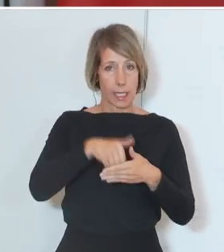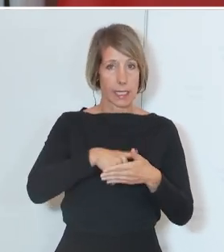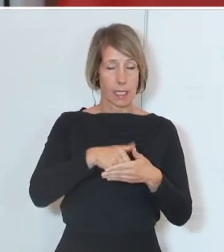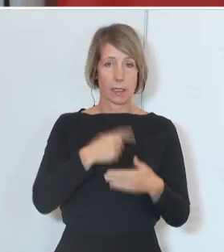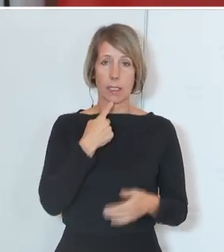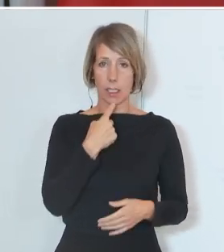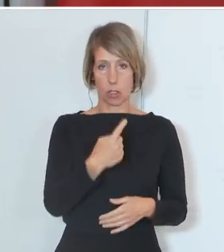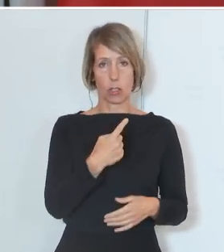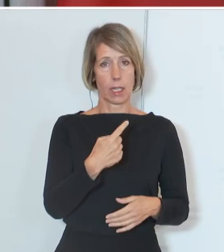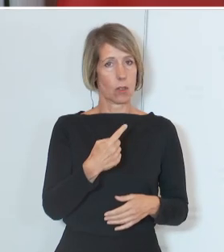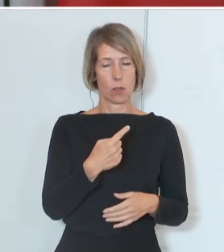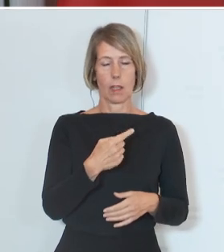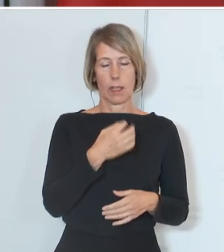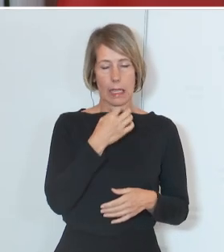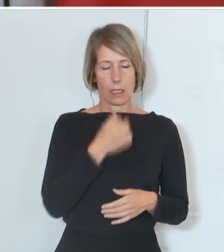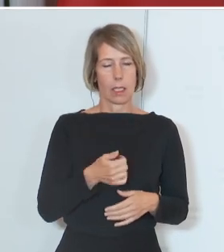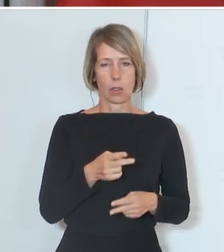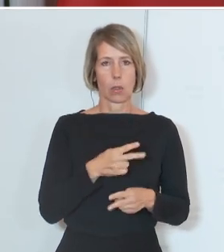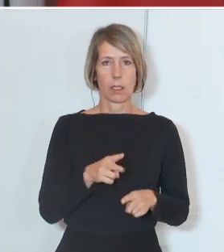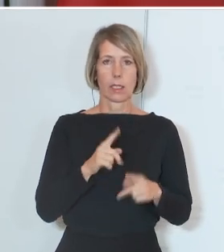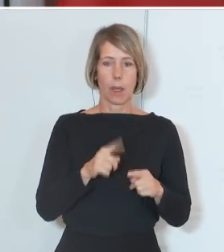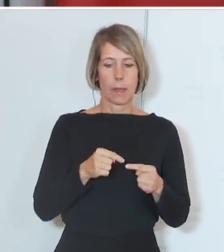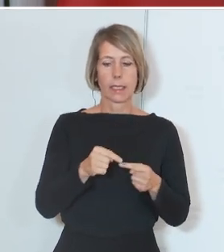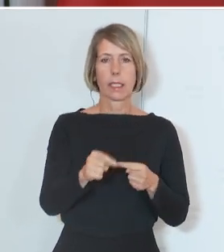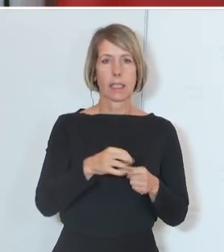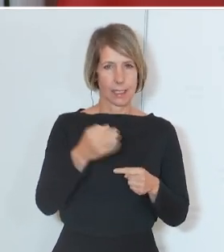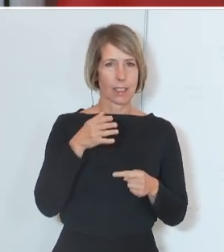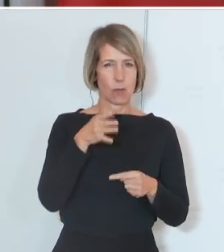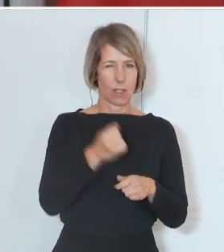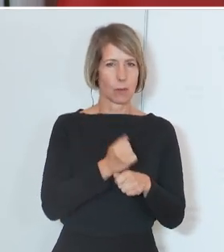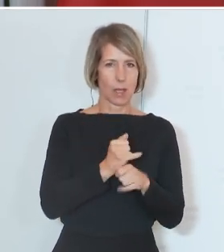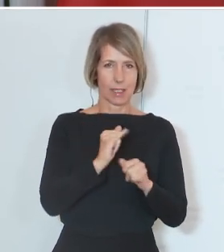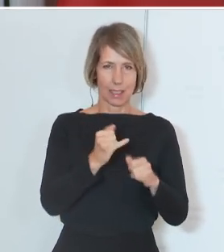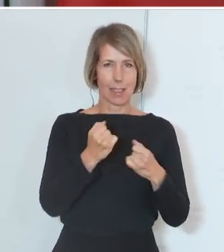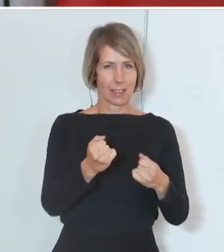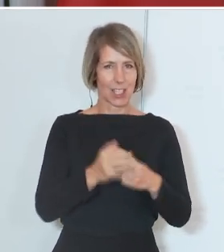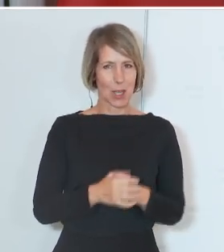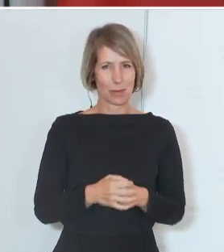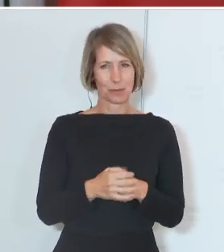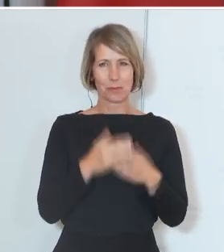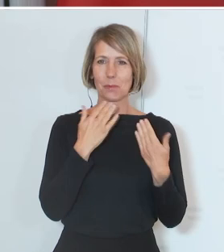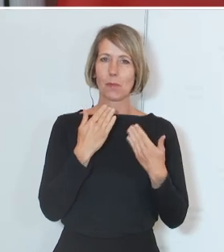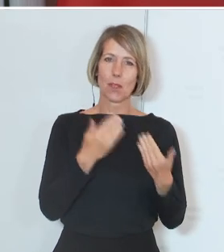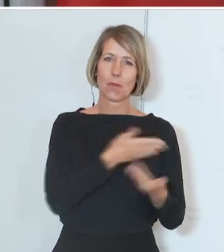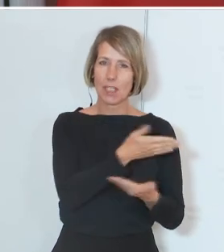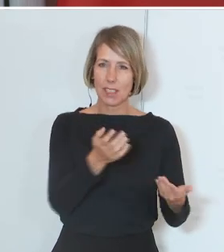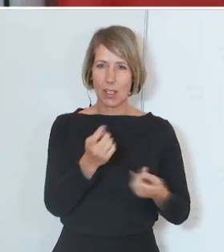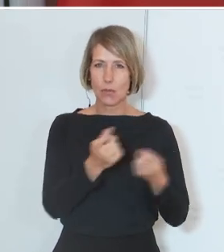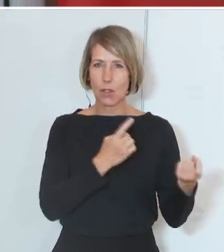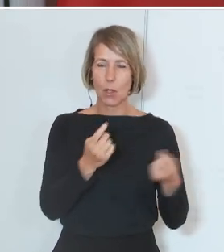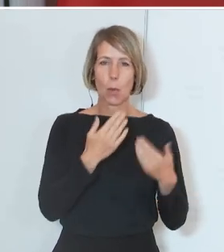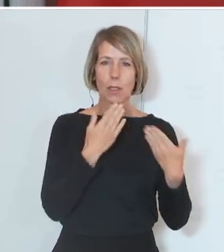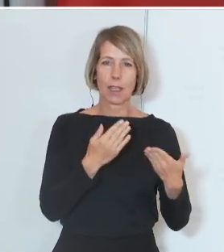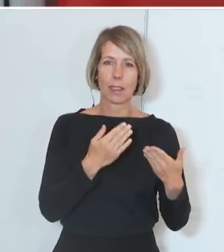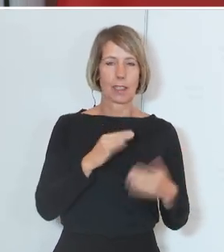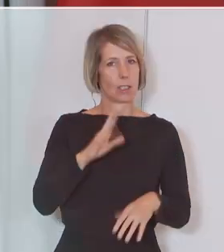Stellung abgeben kann. Aber Sie können sich sicher sein, dass ich das in den nächsten Tagen tun werde. Vielen Dank. Ich danke Ihnen alle für Ihr Kommen und wünsche noch